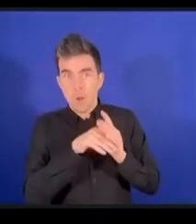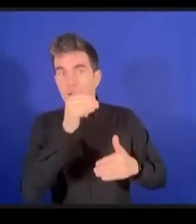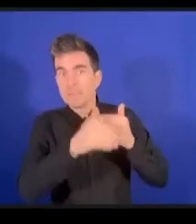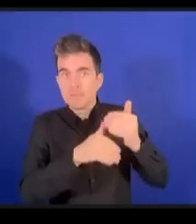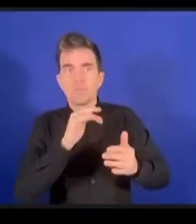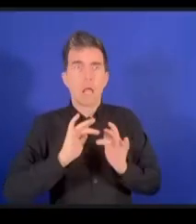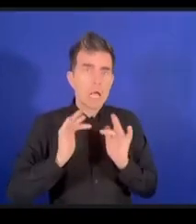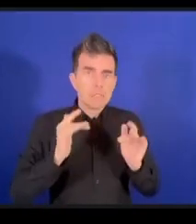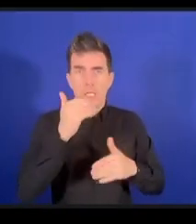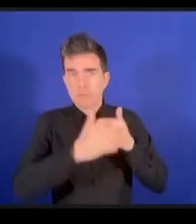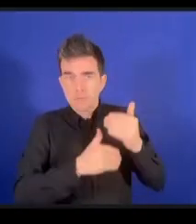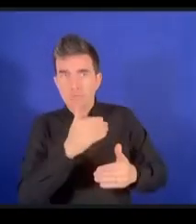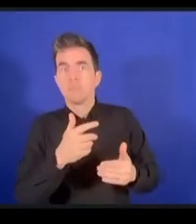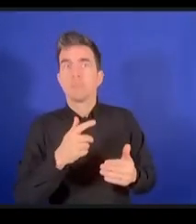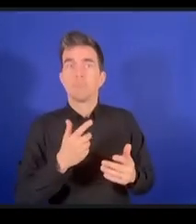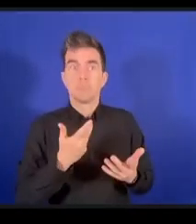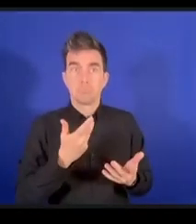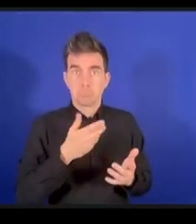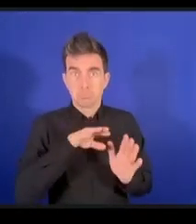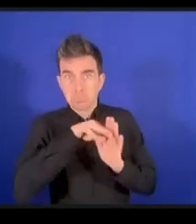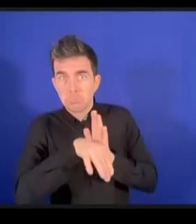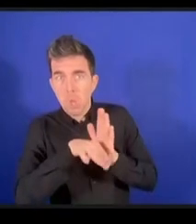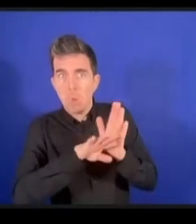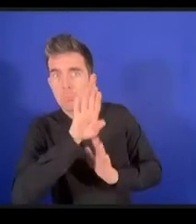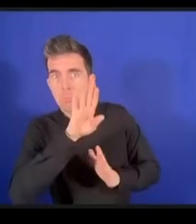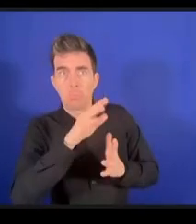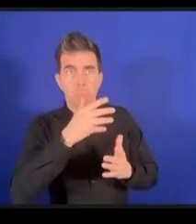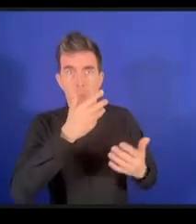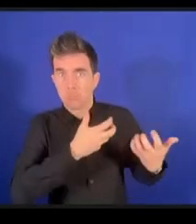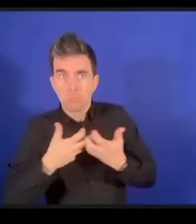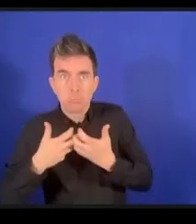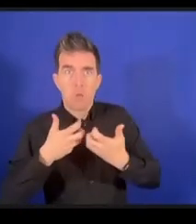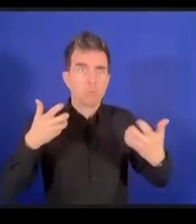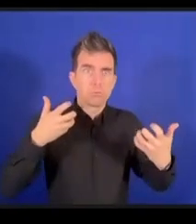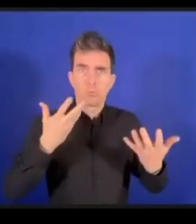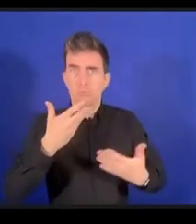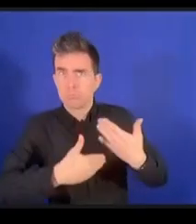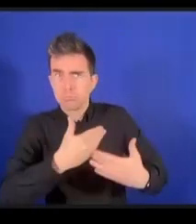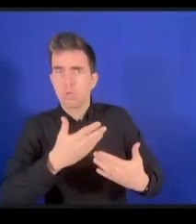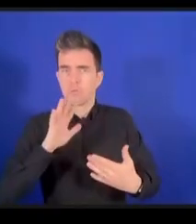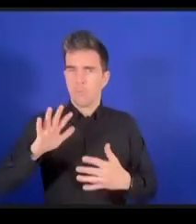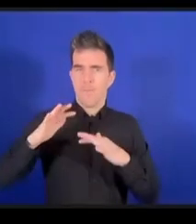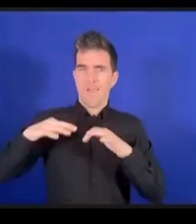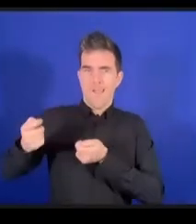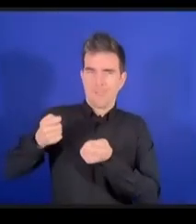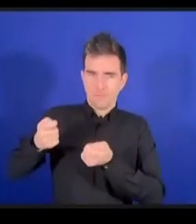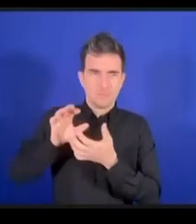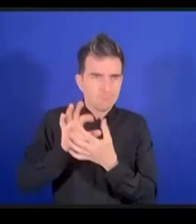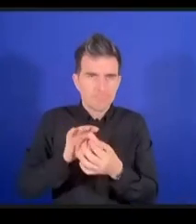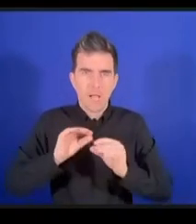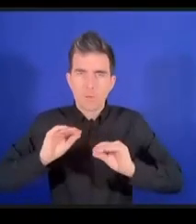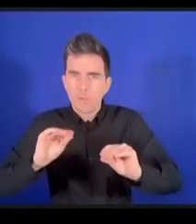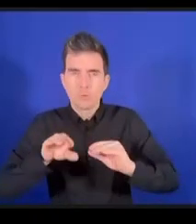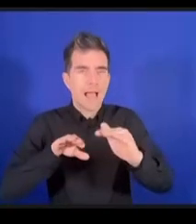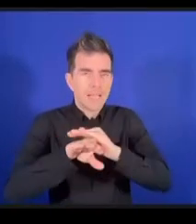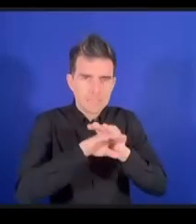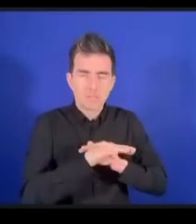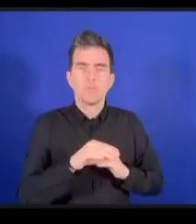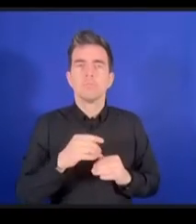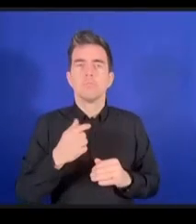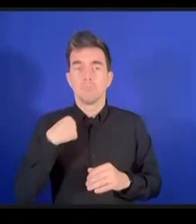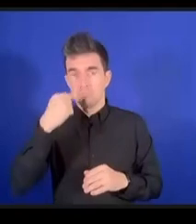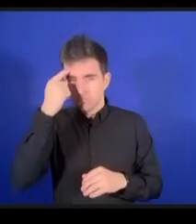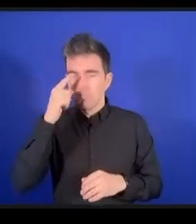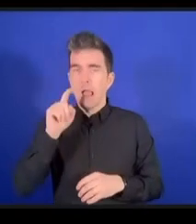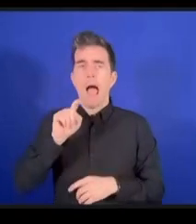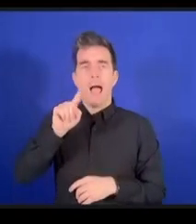autour de l'éducation des pouvoirs publics enfin la représentante de la jeunesse nous a parlé